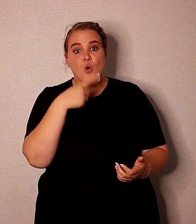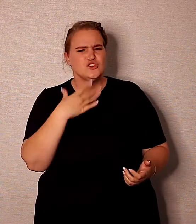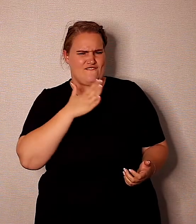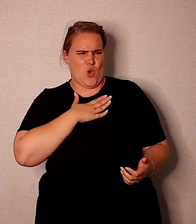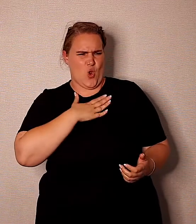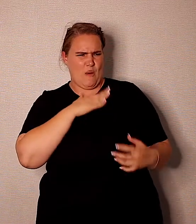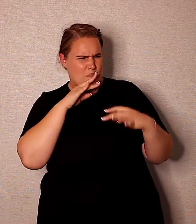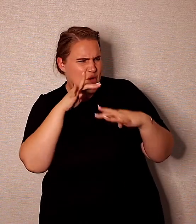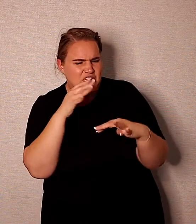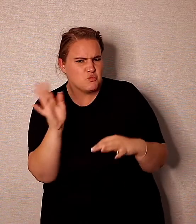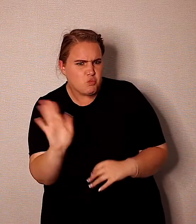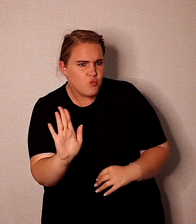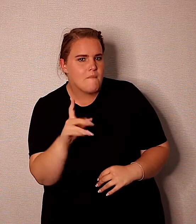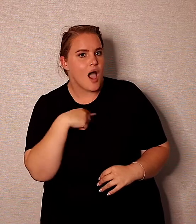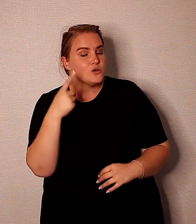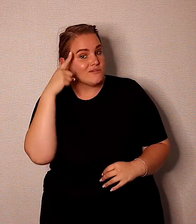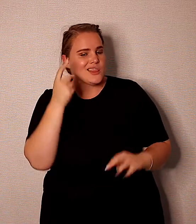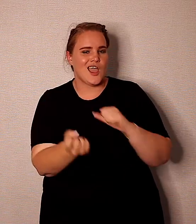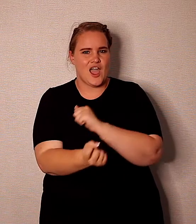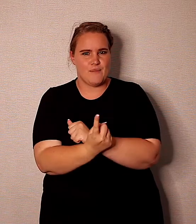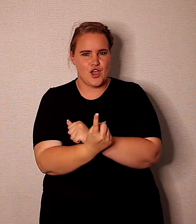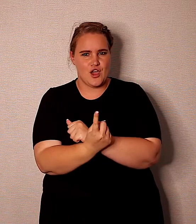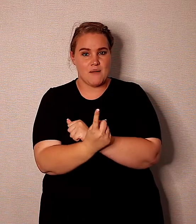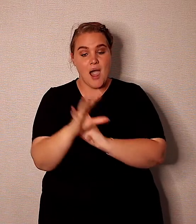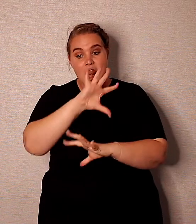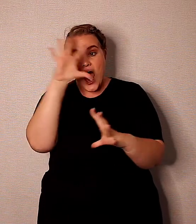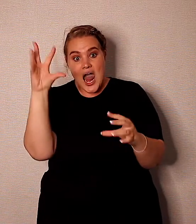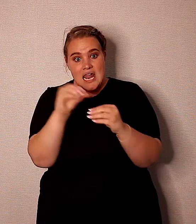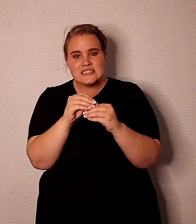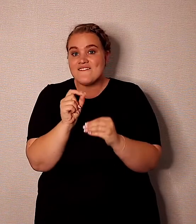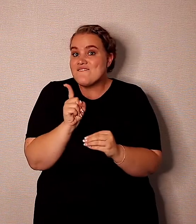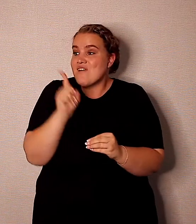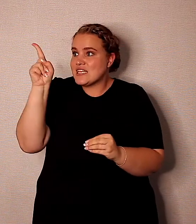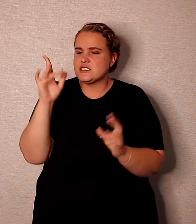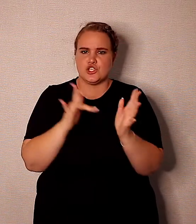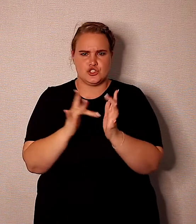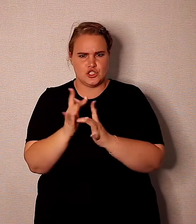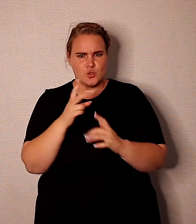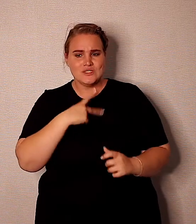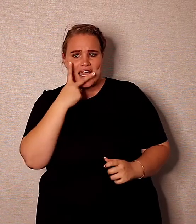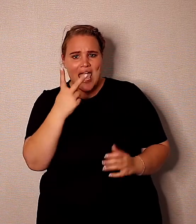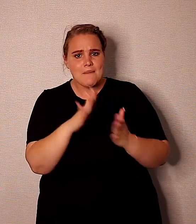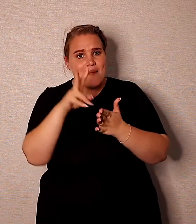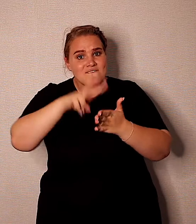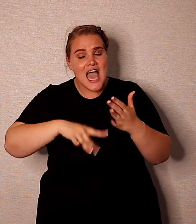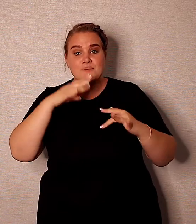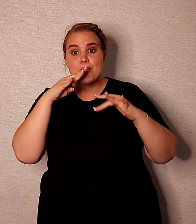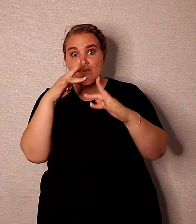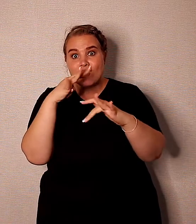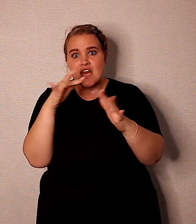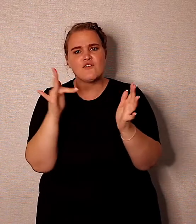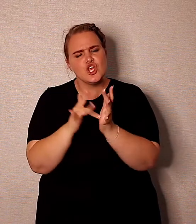my en jy is, is een profet die sy woord lyk nie net gebeurd in is, maar alles goed wat na Jesus toe wees. Ons het gekyk na Jesaja, een